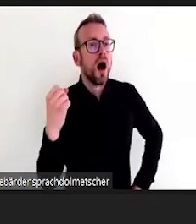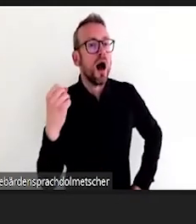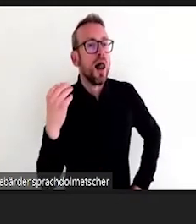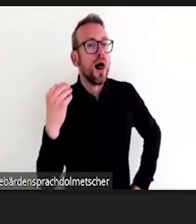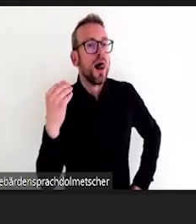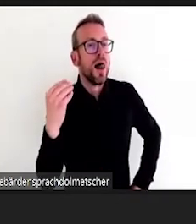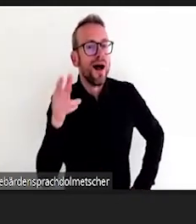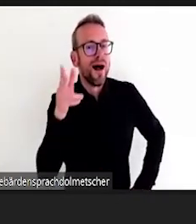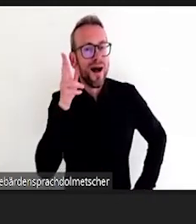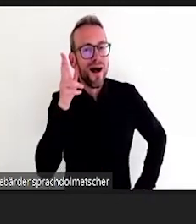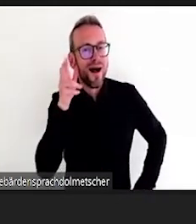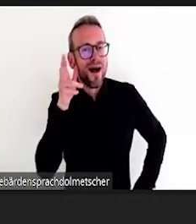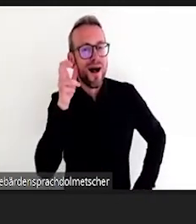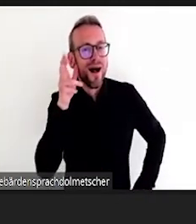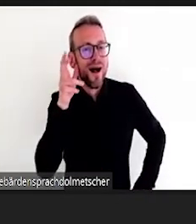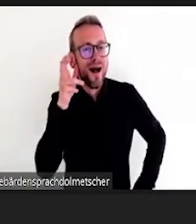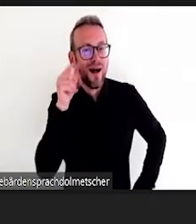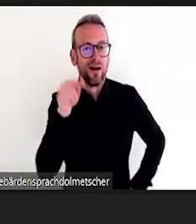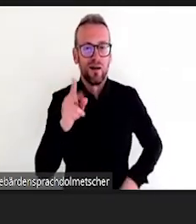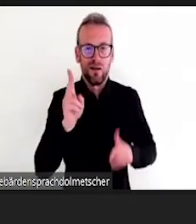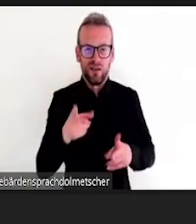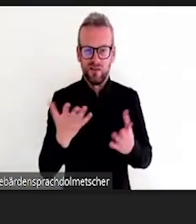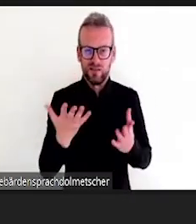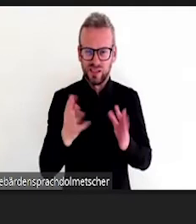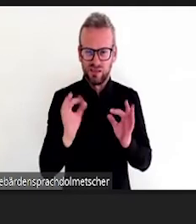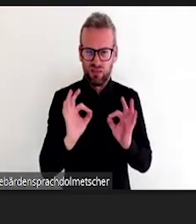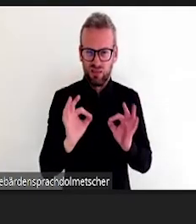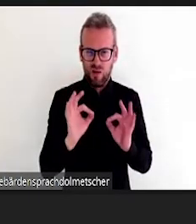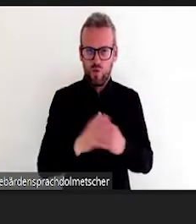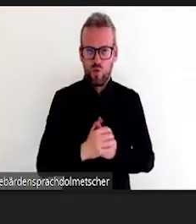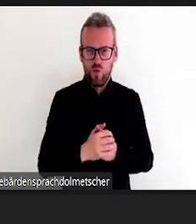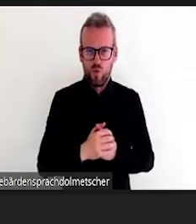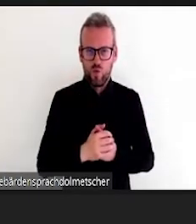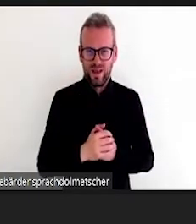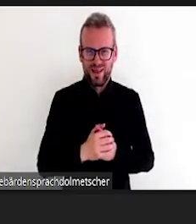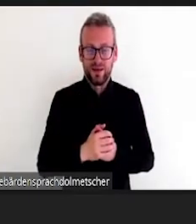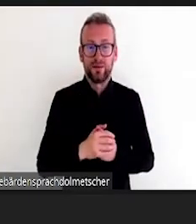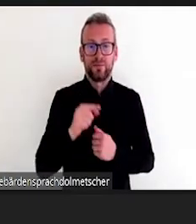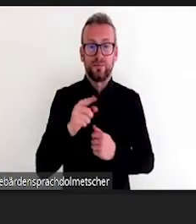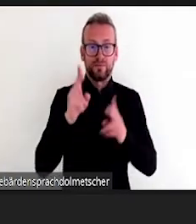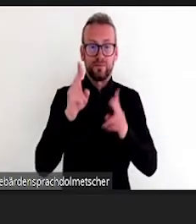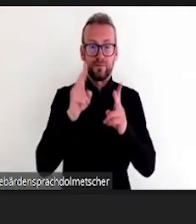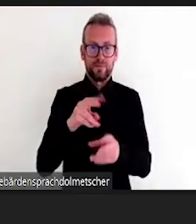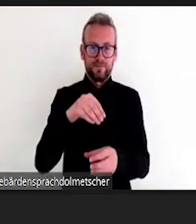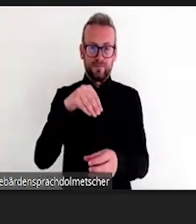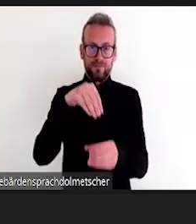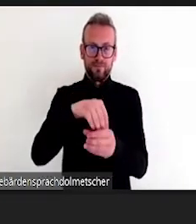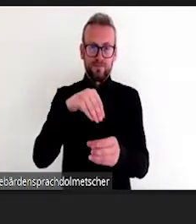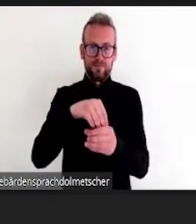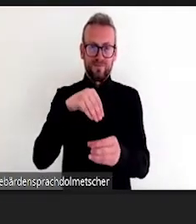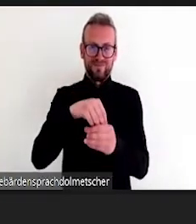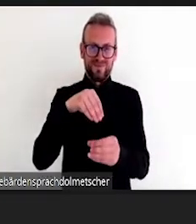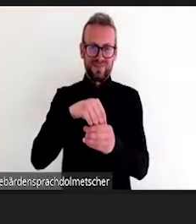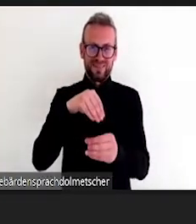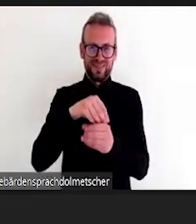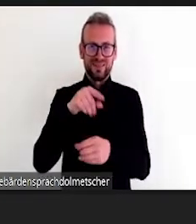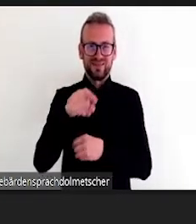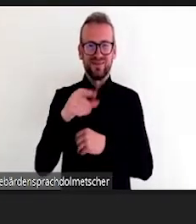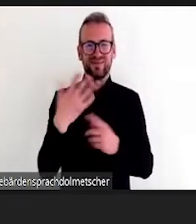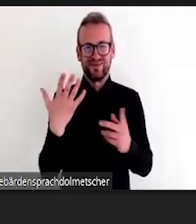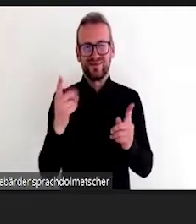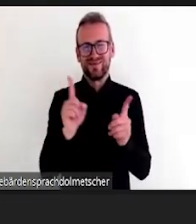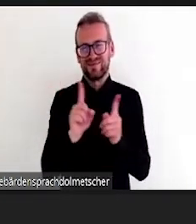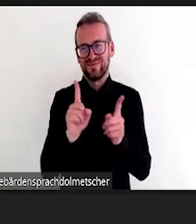hauptsächlich im Bereich von Schule. Das heißt, dort hat einfach mal jemand die Begriffe so zusammengezogen und das so verwendet. Und das hat sich dann